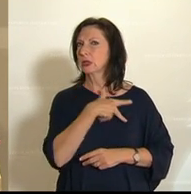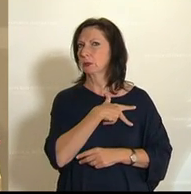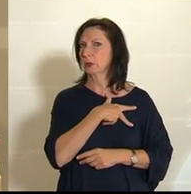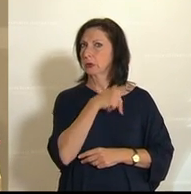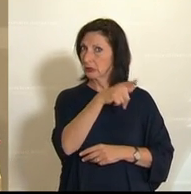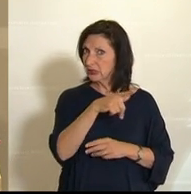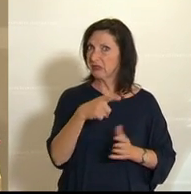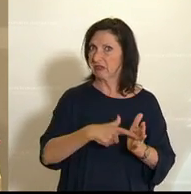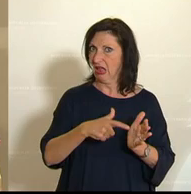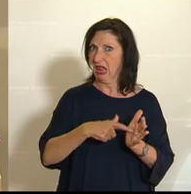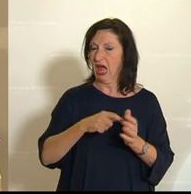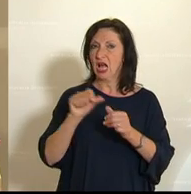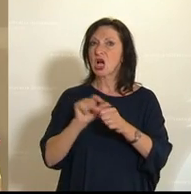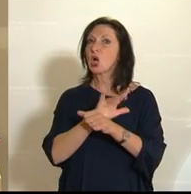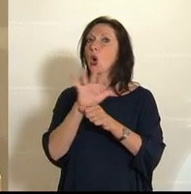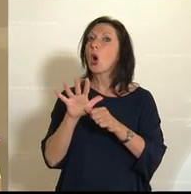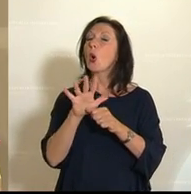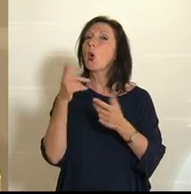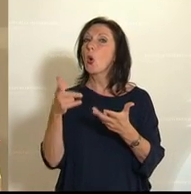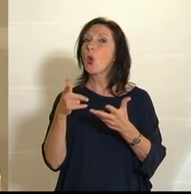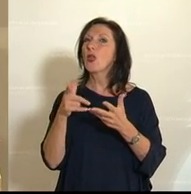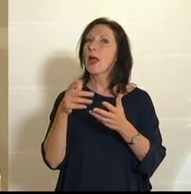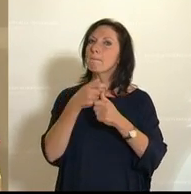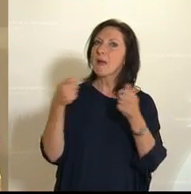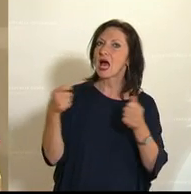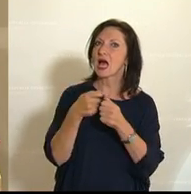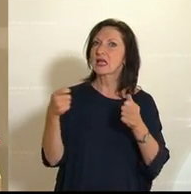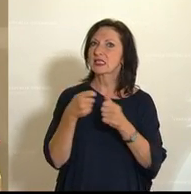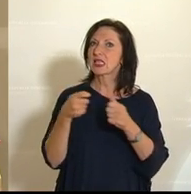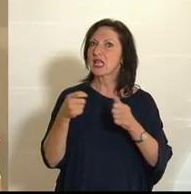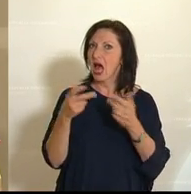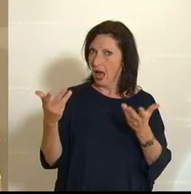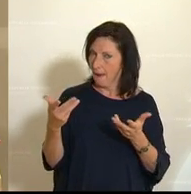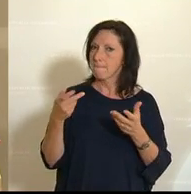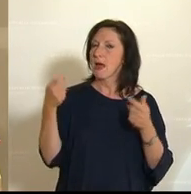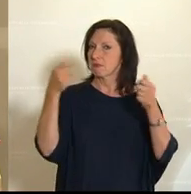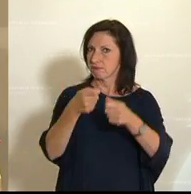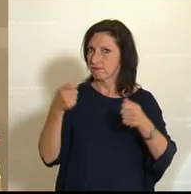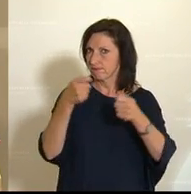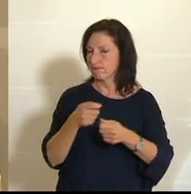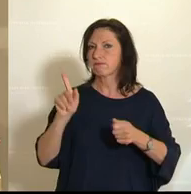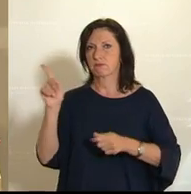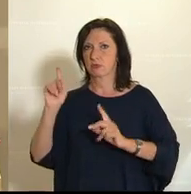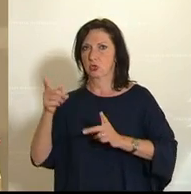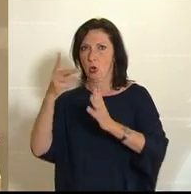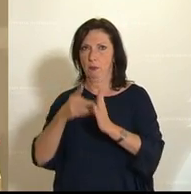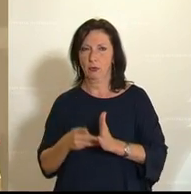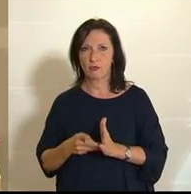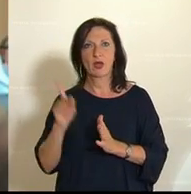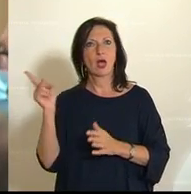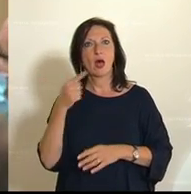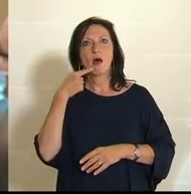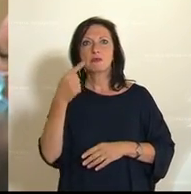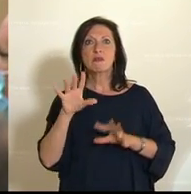Prüfung der Coronavirus-Hilfsmaßnahmen Rechnung trägt. Die Aussendung des Rechnungshofes vom 10. April wurde offensichtlich